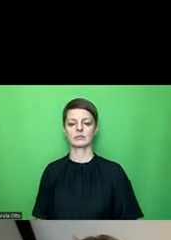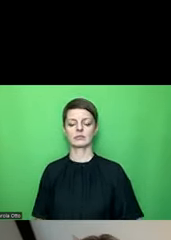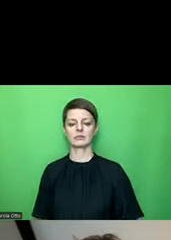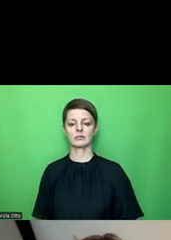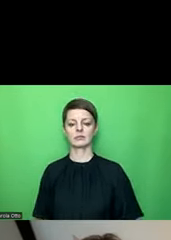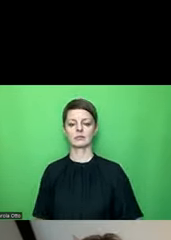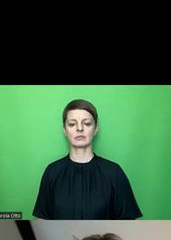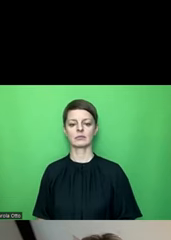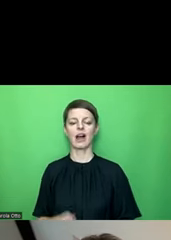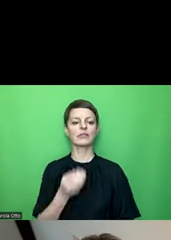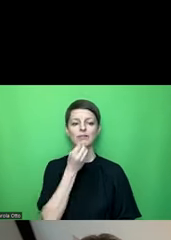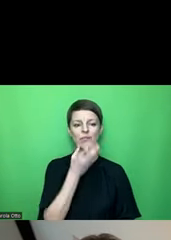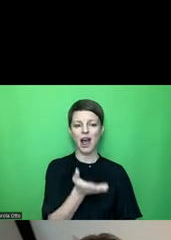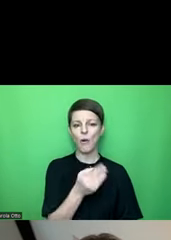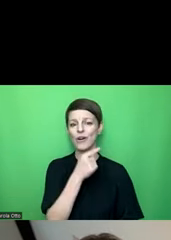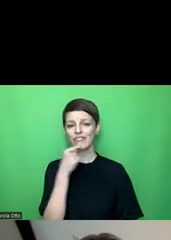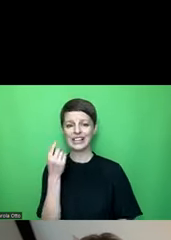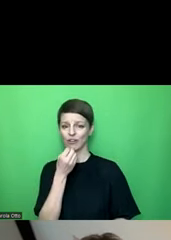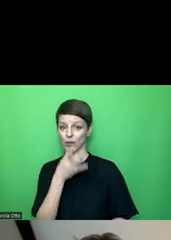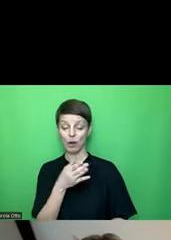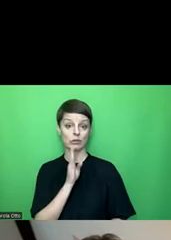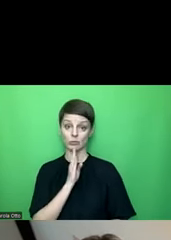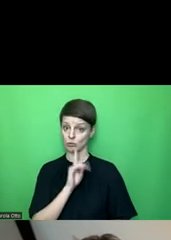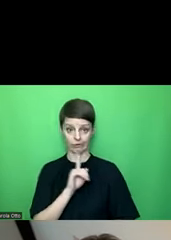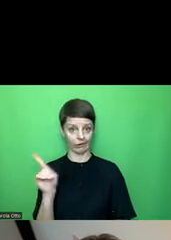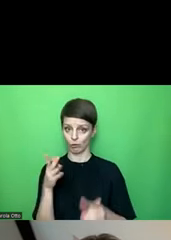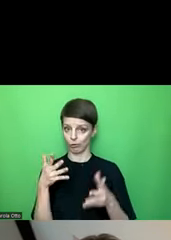ja, auch das Blau, also Weiß auf Blau ist nicht ausreichend